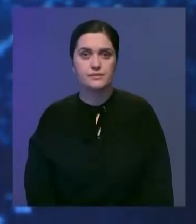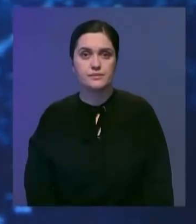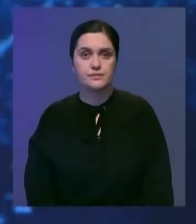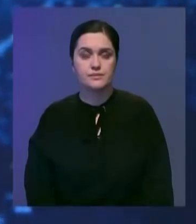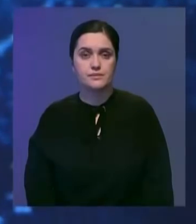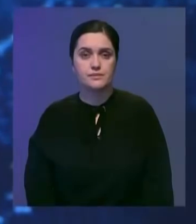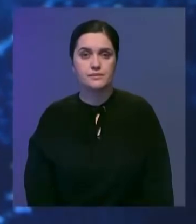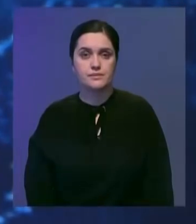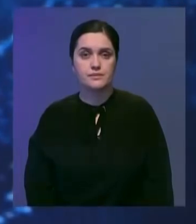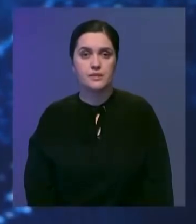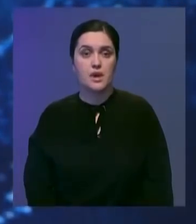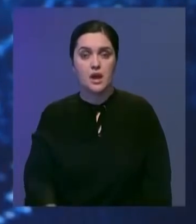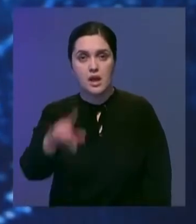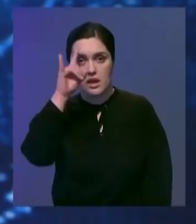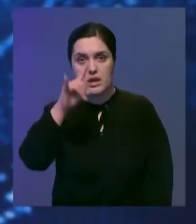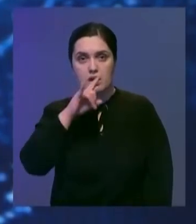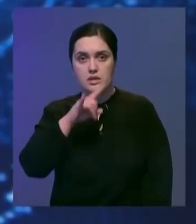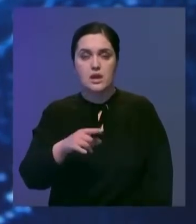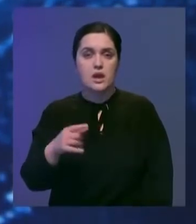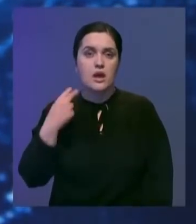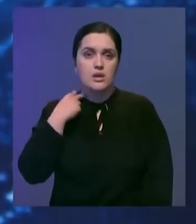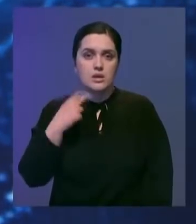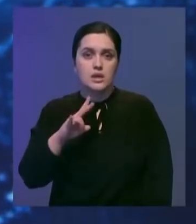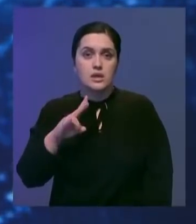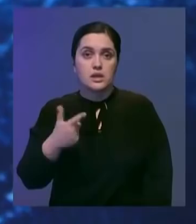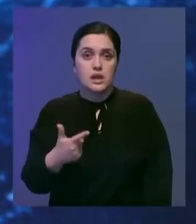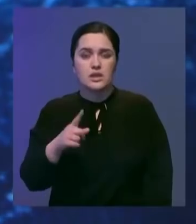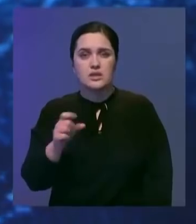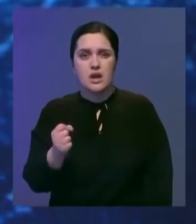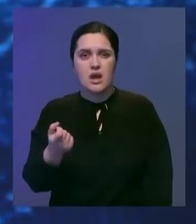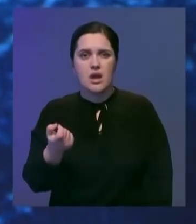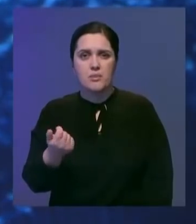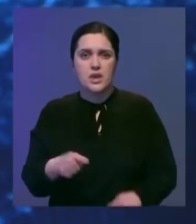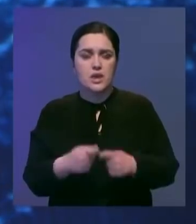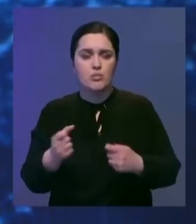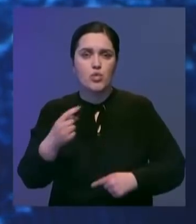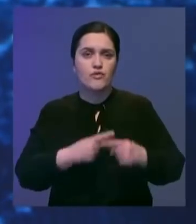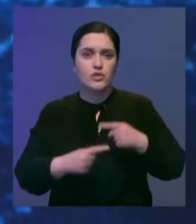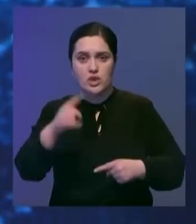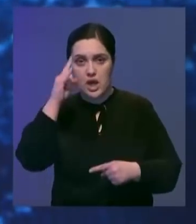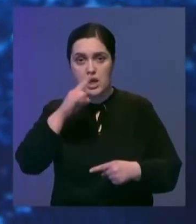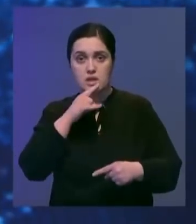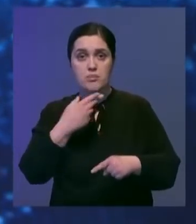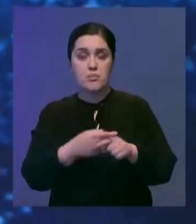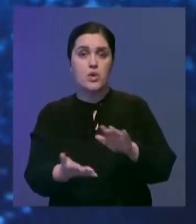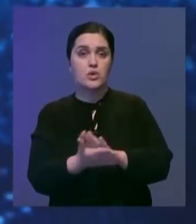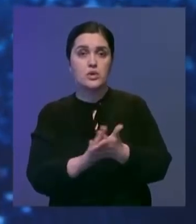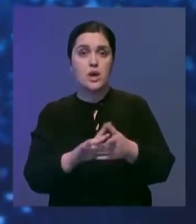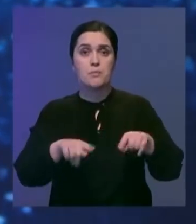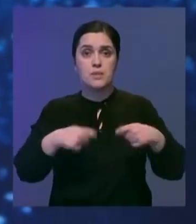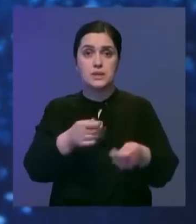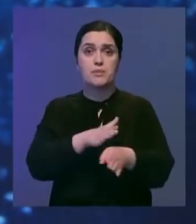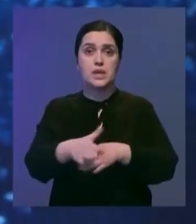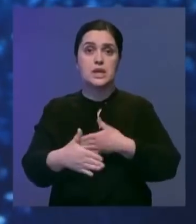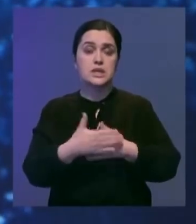Вернемся к событиям в нашей стране. Казахстанцы, осужденные в СНГ за мелкие нарушения, смогут вернуться на родину. Соответствующую конвенцию о